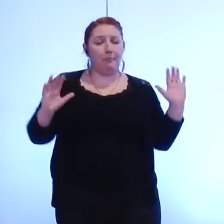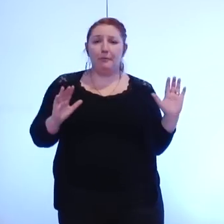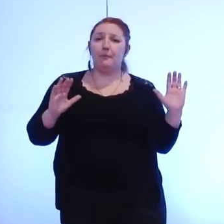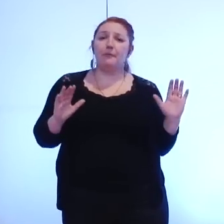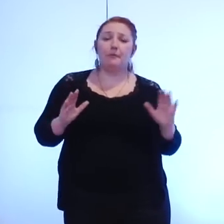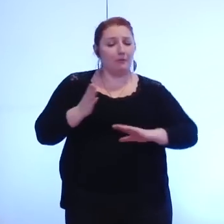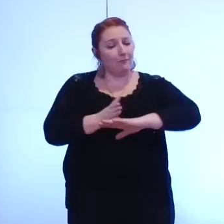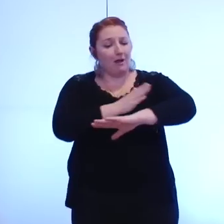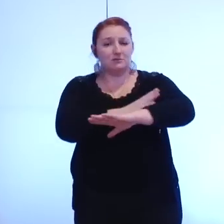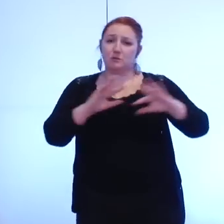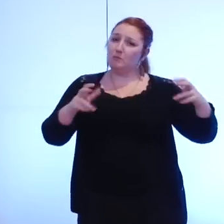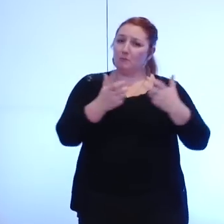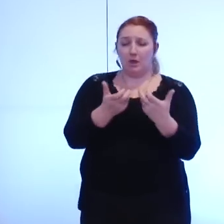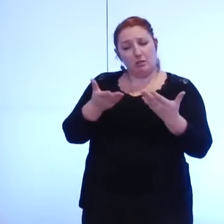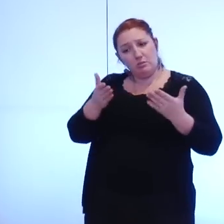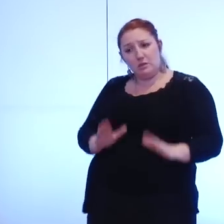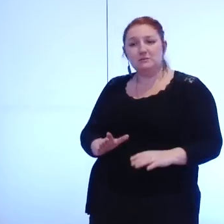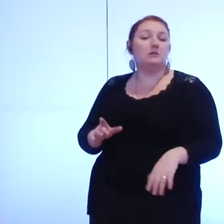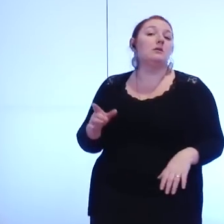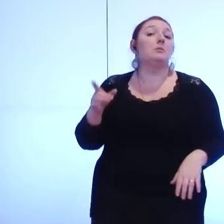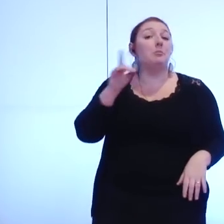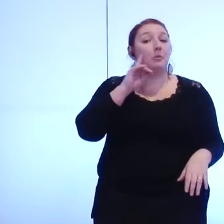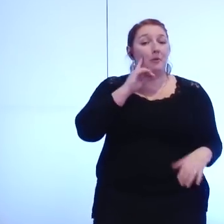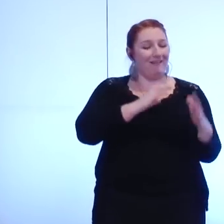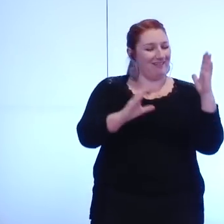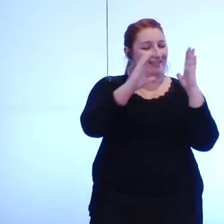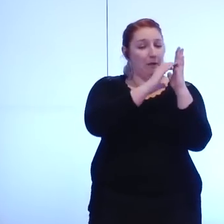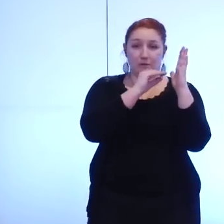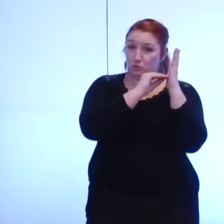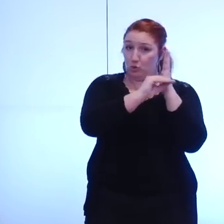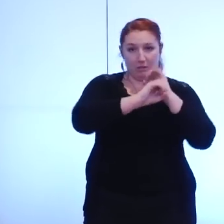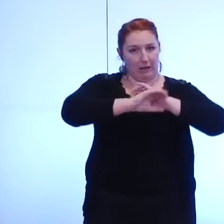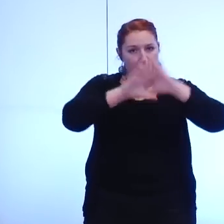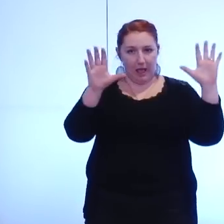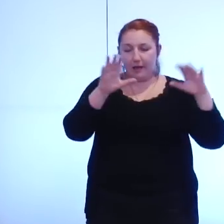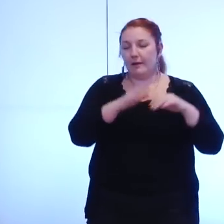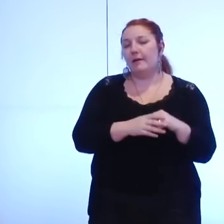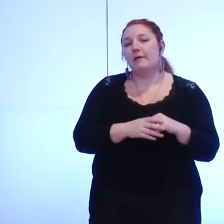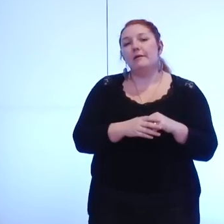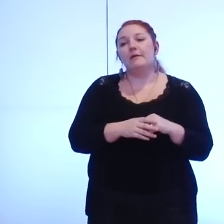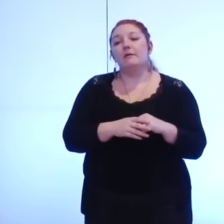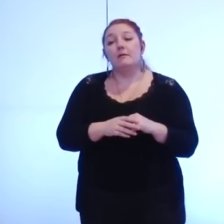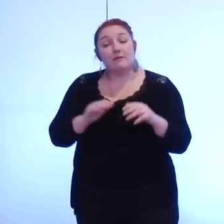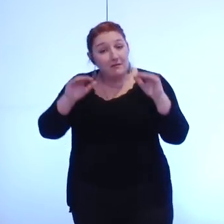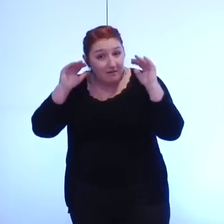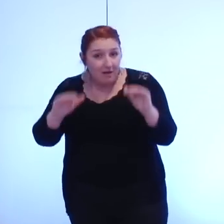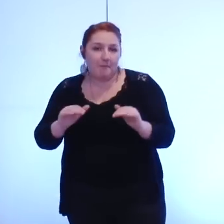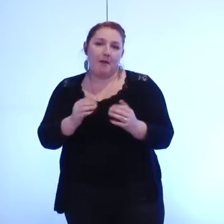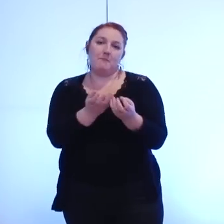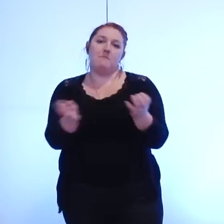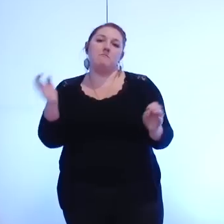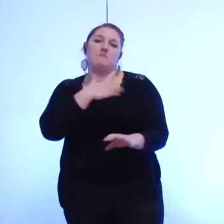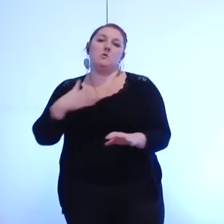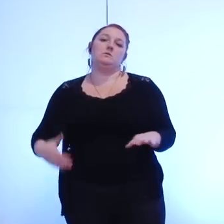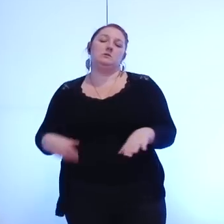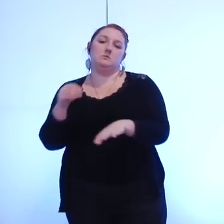aux actions pour une raison simple puisque la délibération le prévoit aussi explicitement il reviendra dans tous les cas au conseil municipal